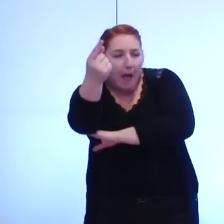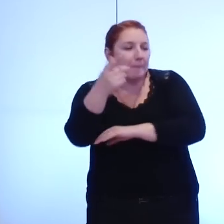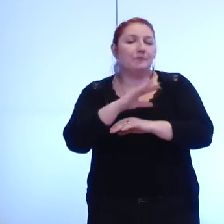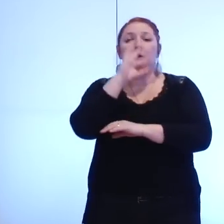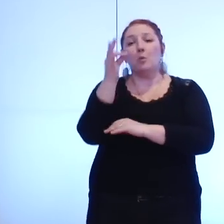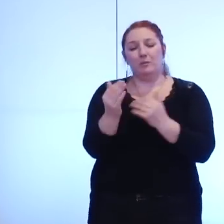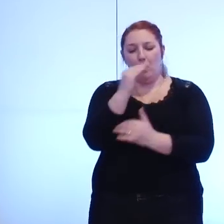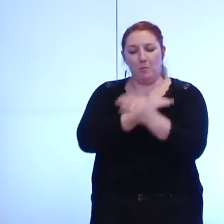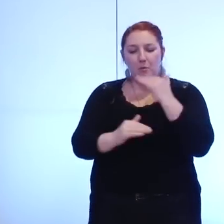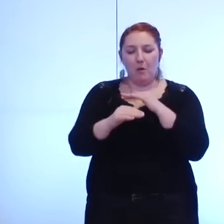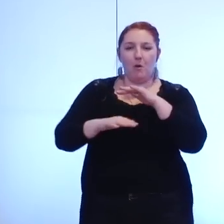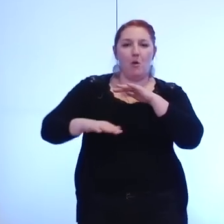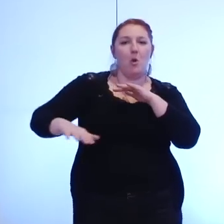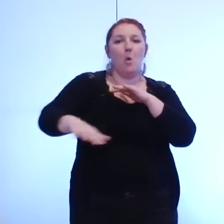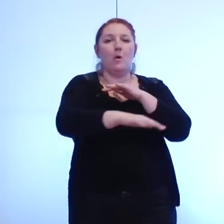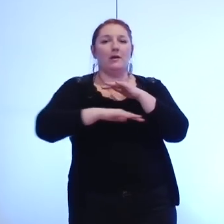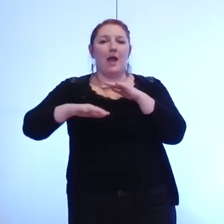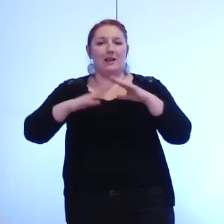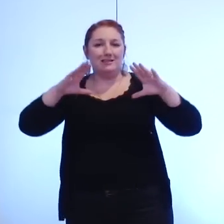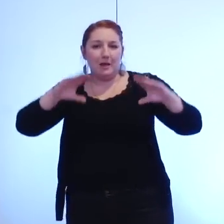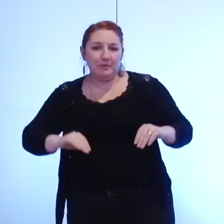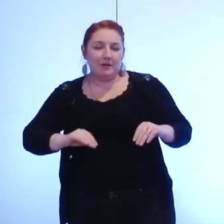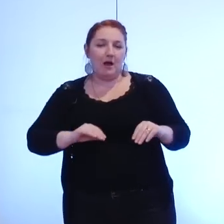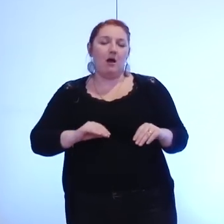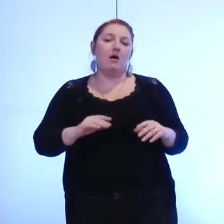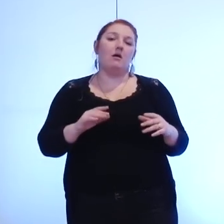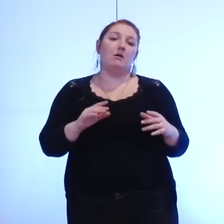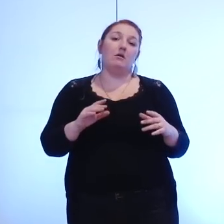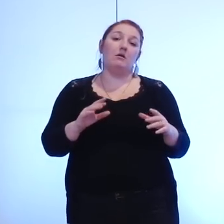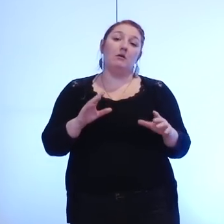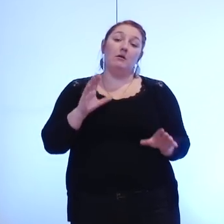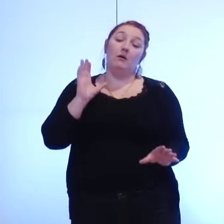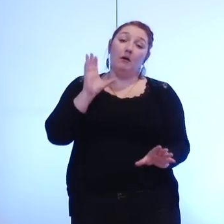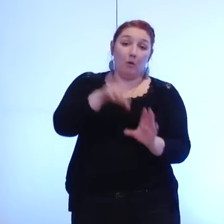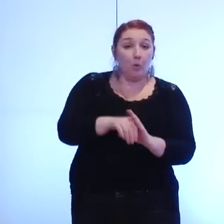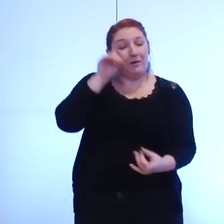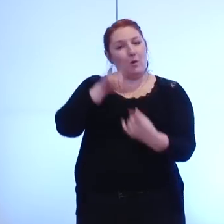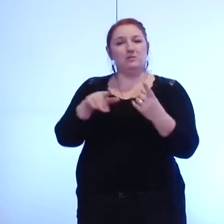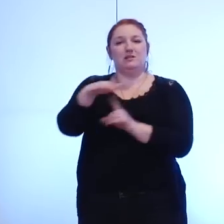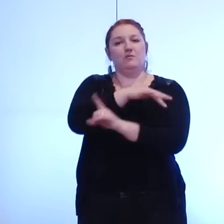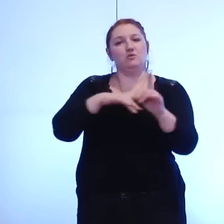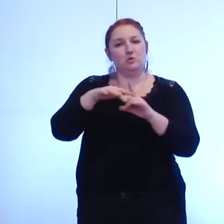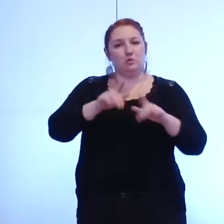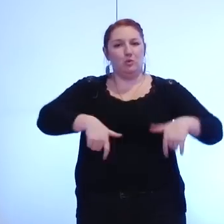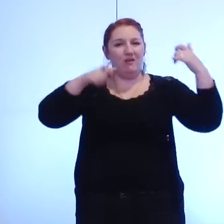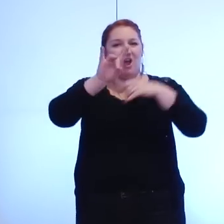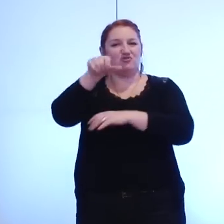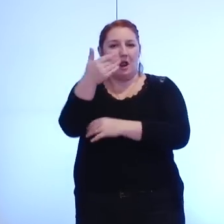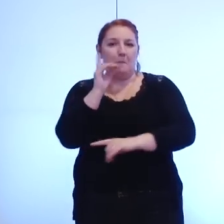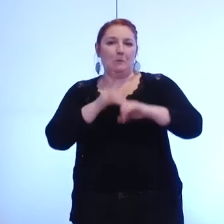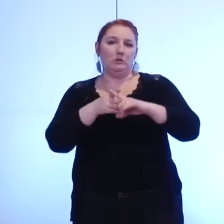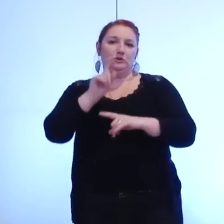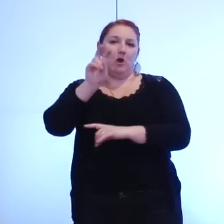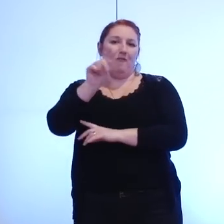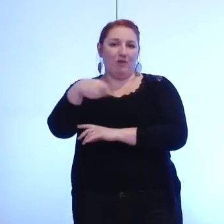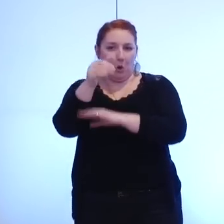local d'habilitation un plan local de l'habitat qui intègre des objectifs sociaux et environnementaux oui il